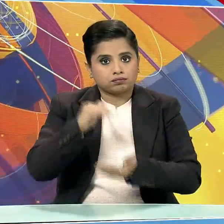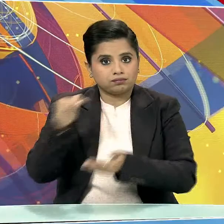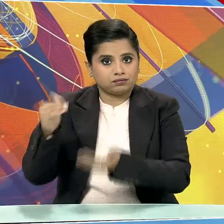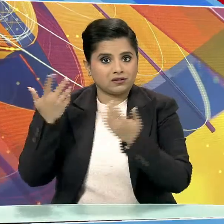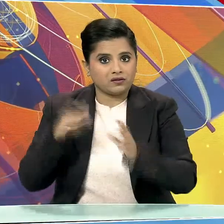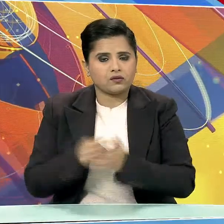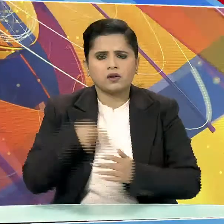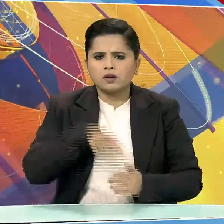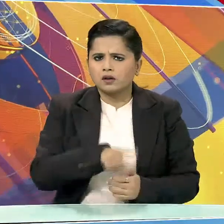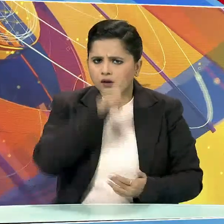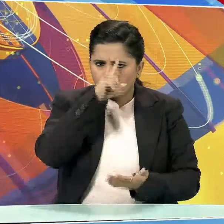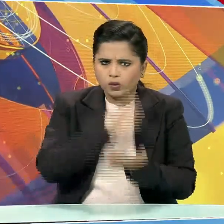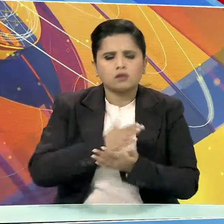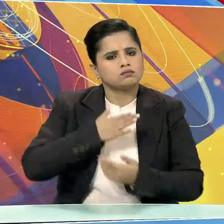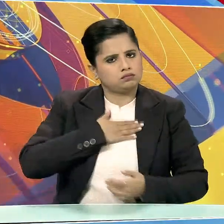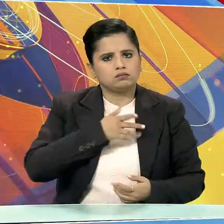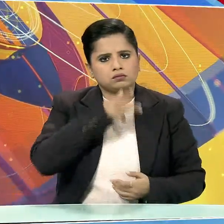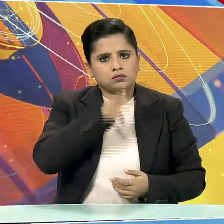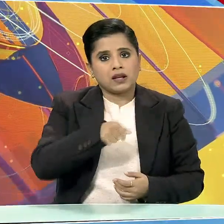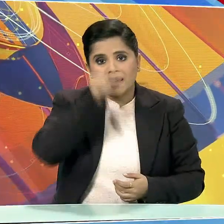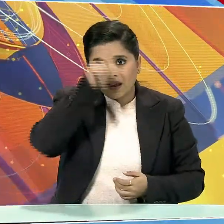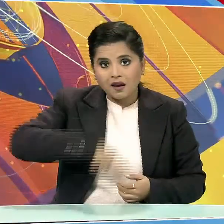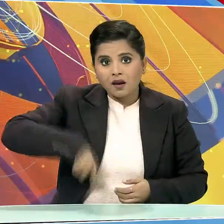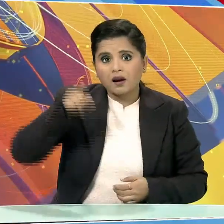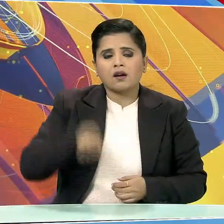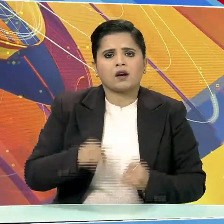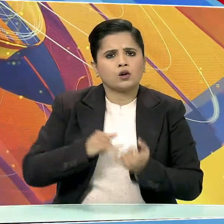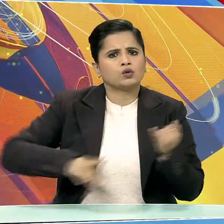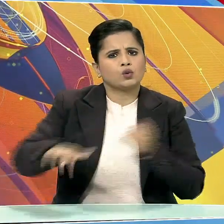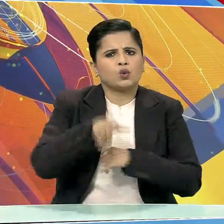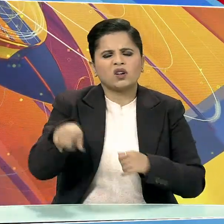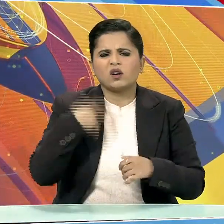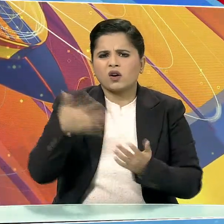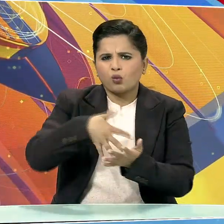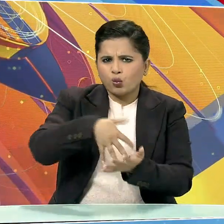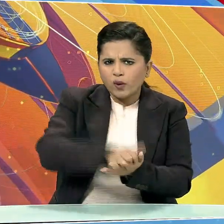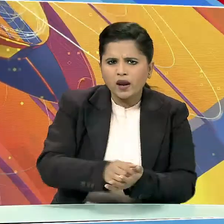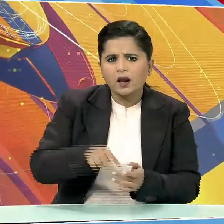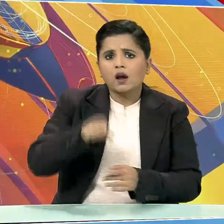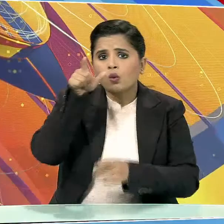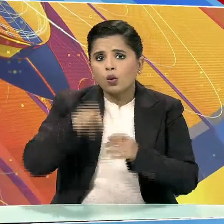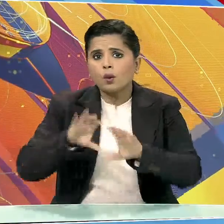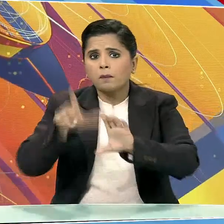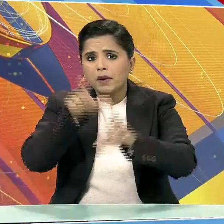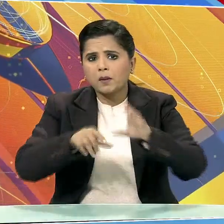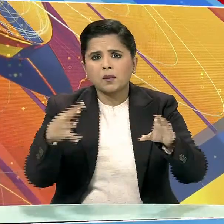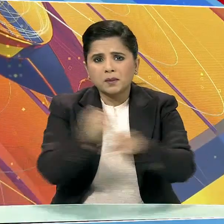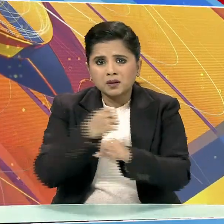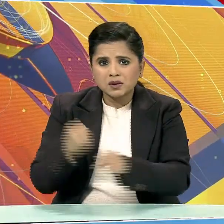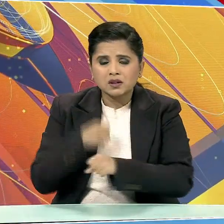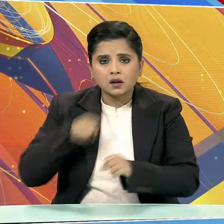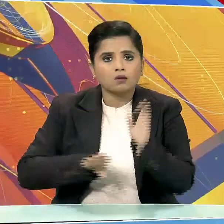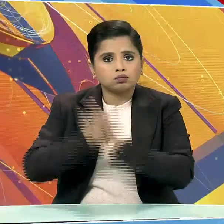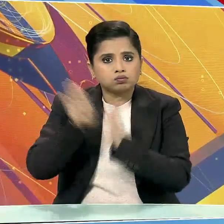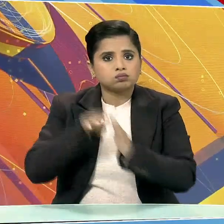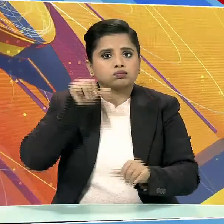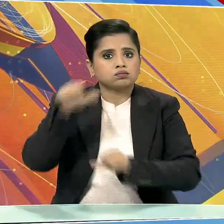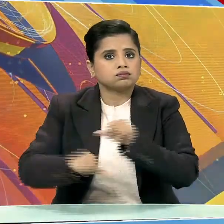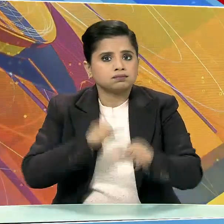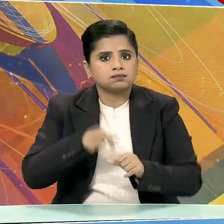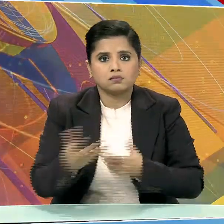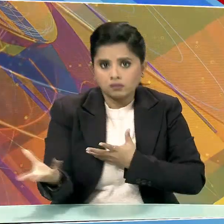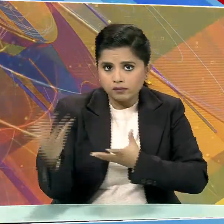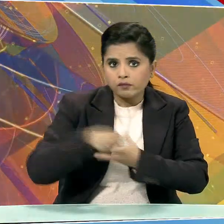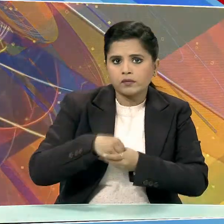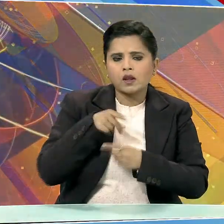बाद विश्वास वेक्त किया कि भारत समाज के कमजोर और वन्चित वर्गों को विकास प्रक्रिया में शामिल करने